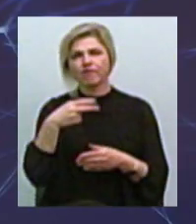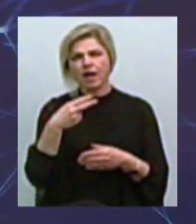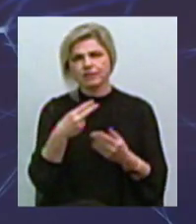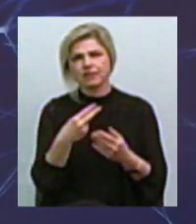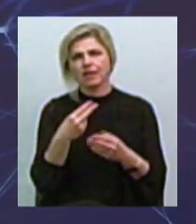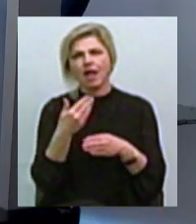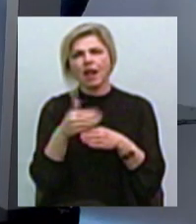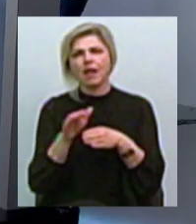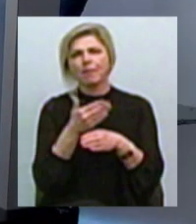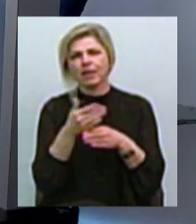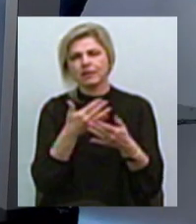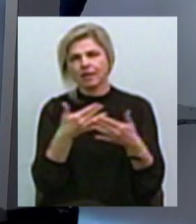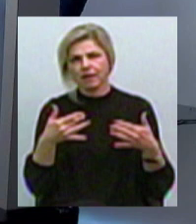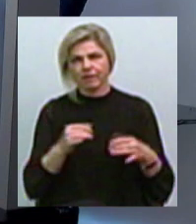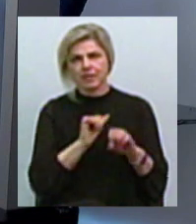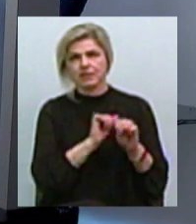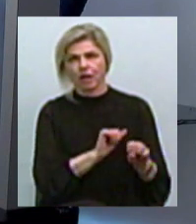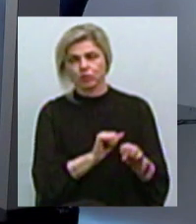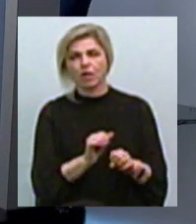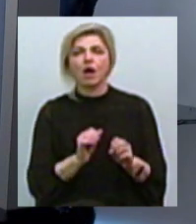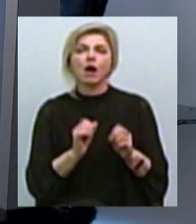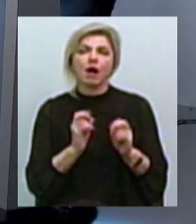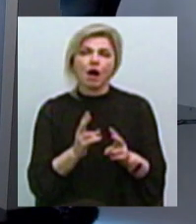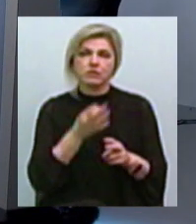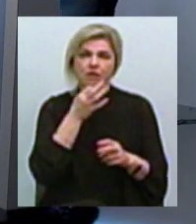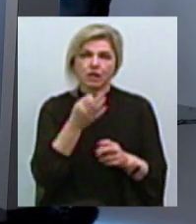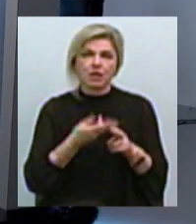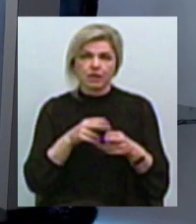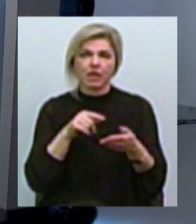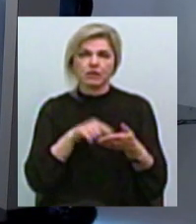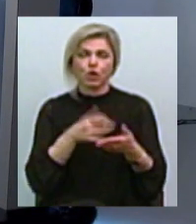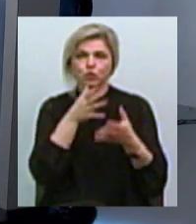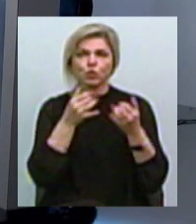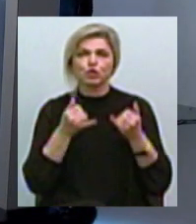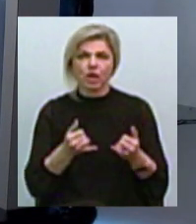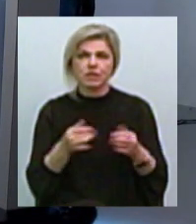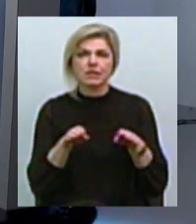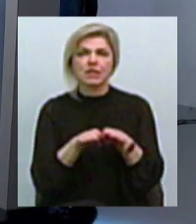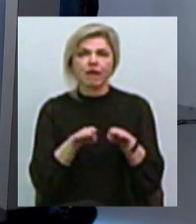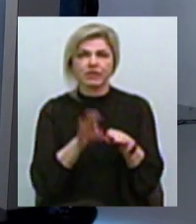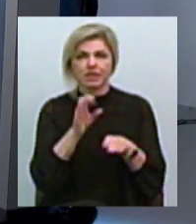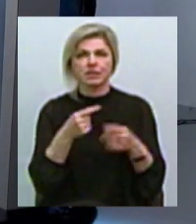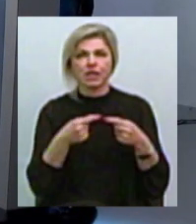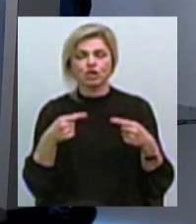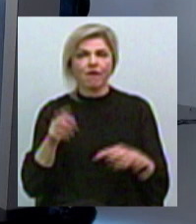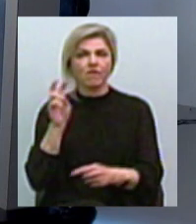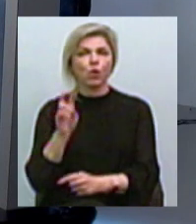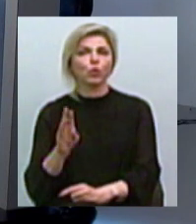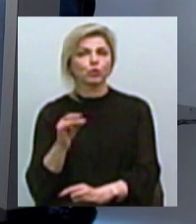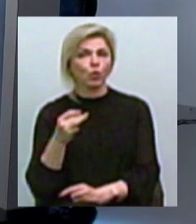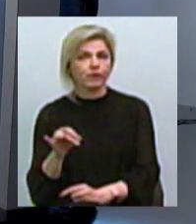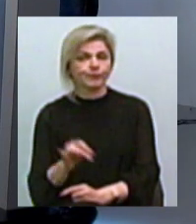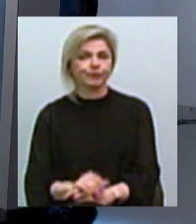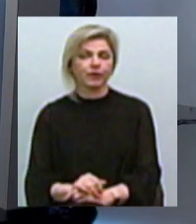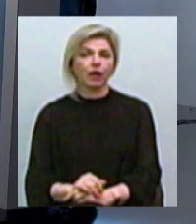захисту Наскільки вони сучасні, якщо провести аналогію з іншими валютами світовими? Вони досить сучасні